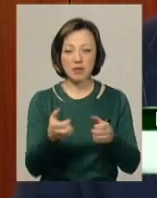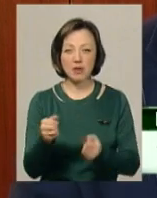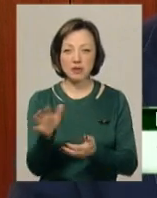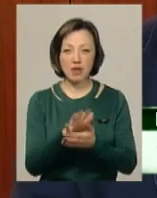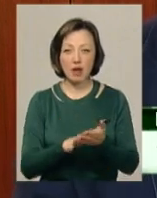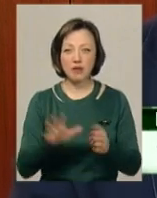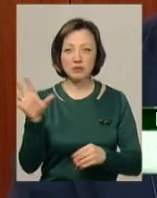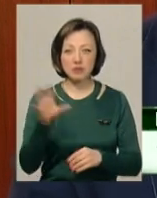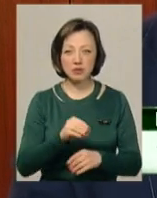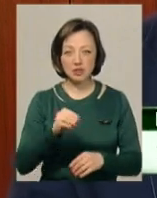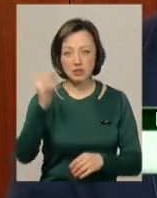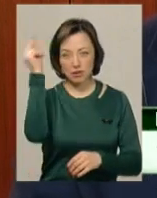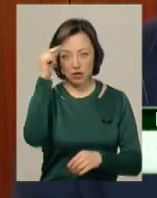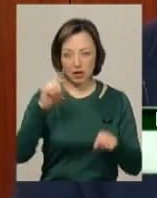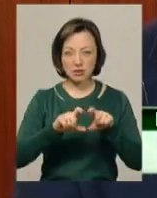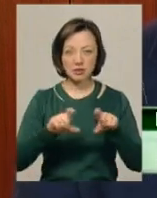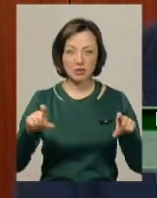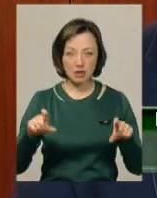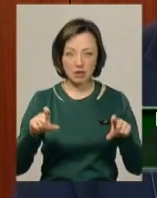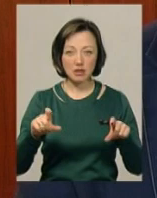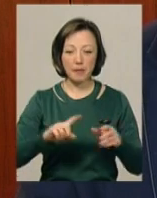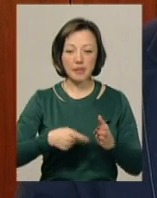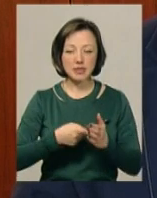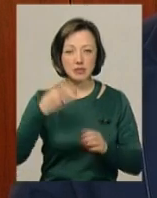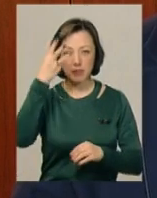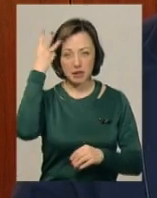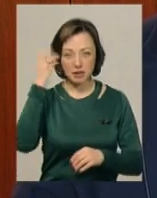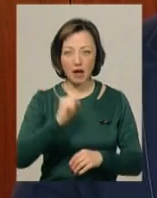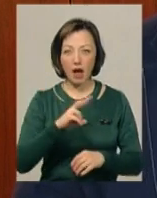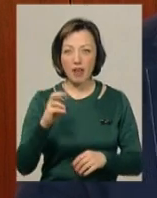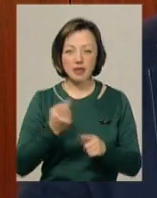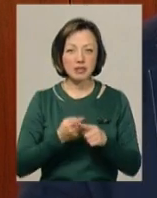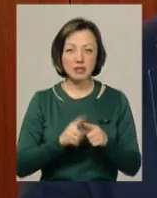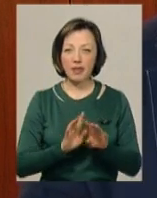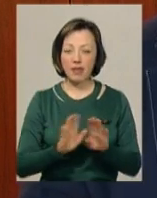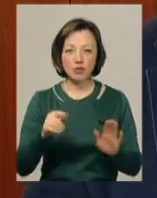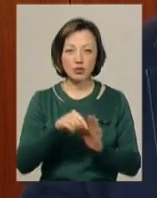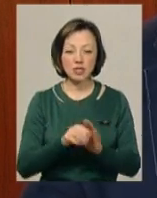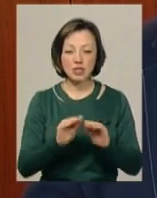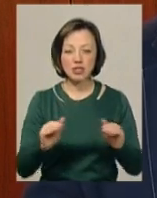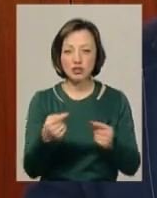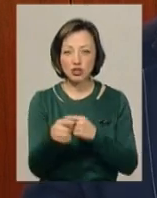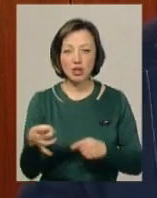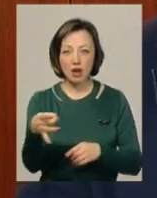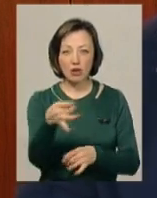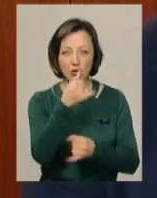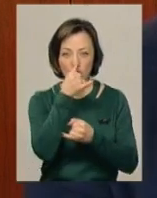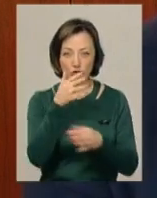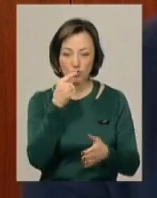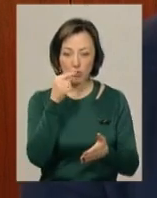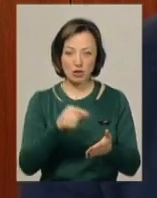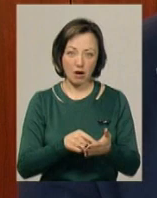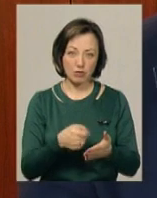заклади загальної середньої освіти міста Хмельницького. Але це не означає, що діти з інших мікрорайонів не можуть